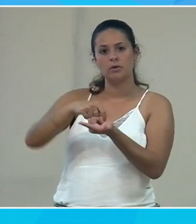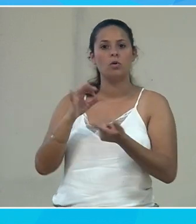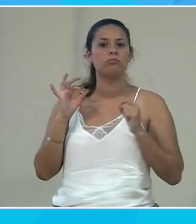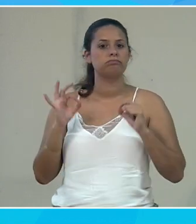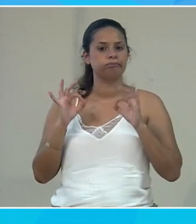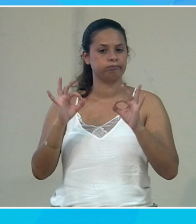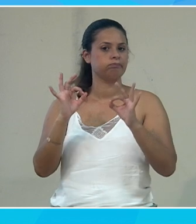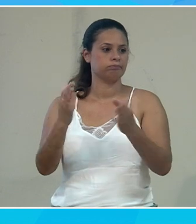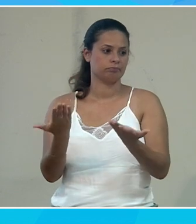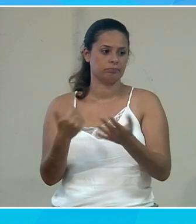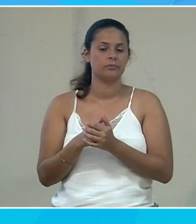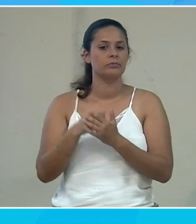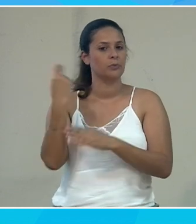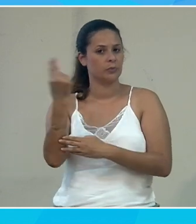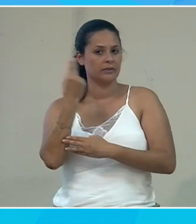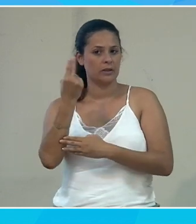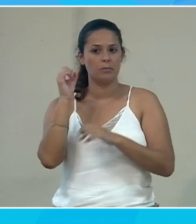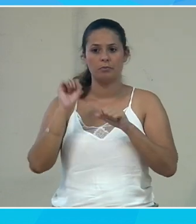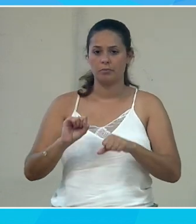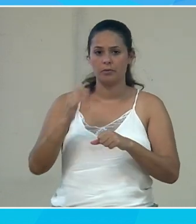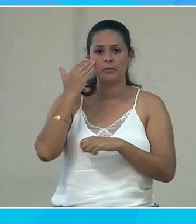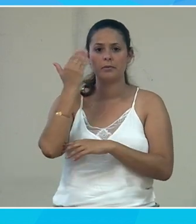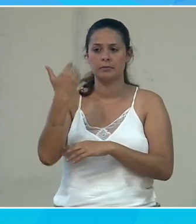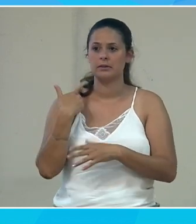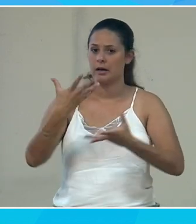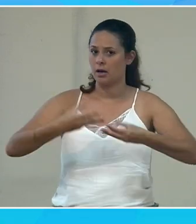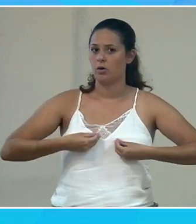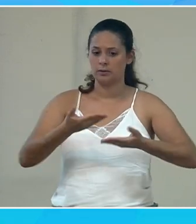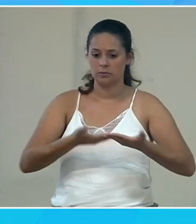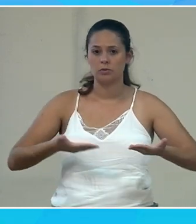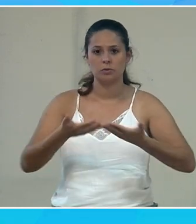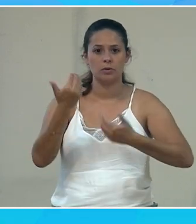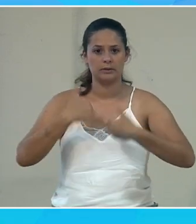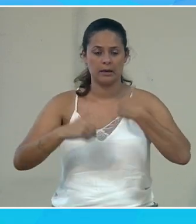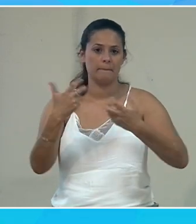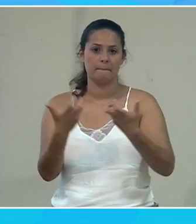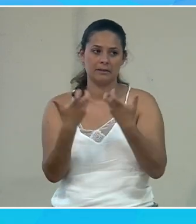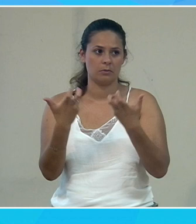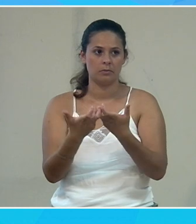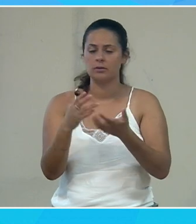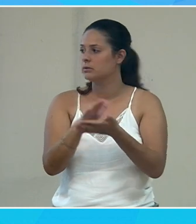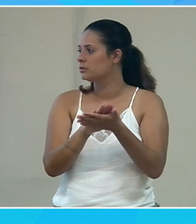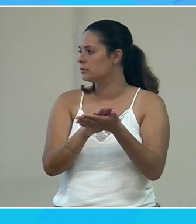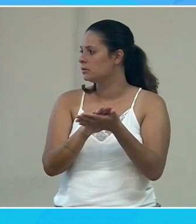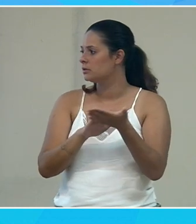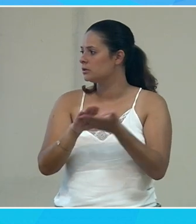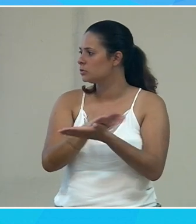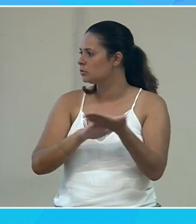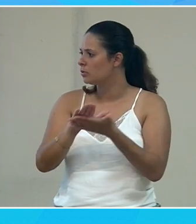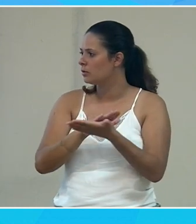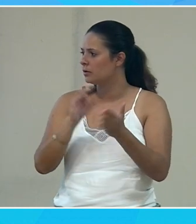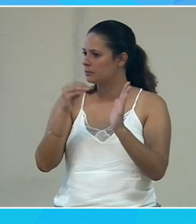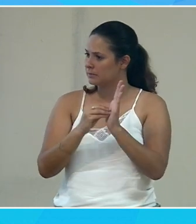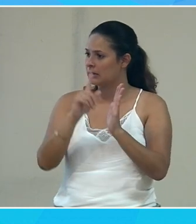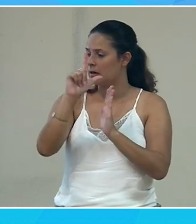le fait d'avoir une université qui permet d'accueillir des gens en situation de handicap, par exemple, notamment. Donc ça, c'est important, c'est